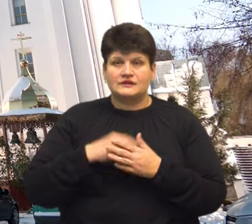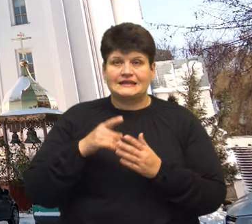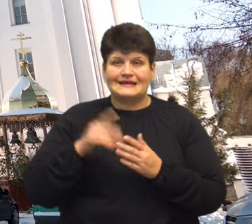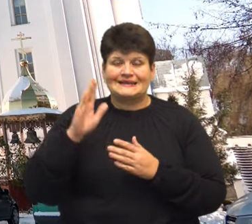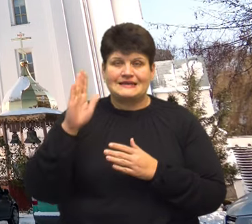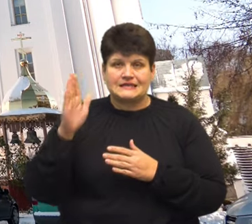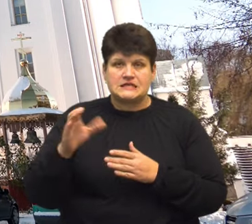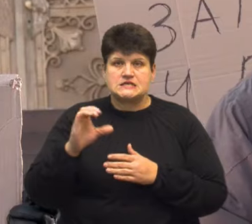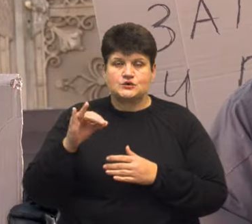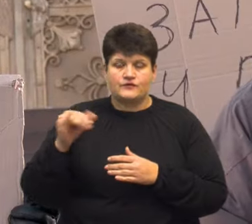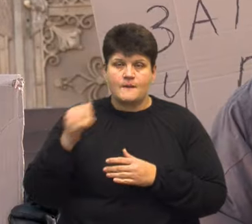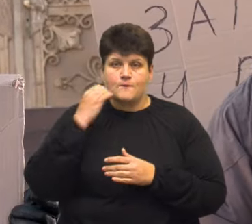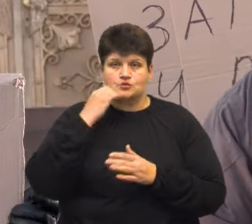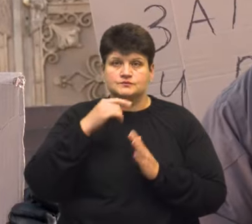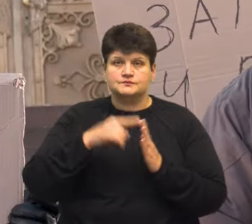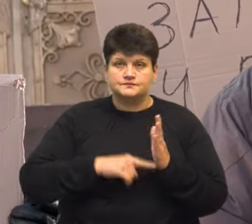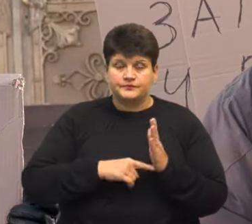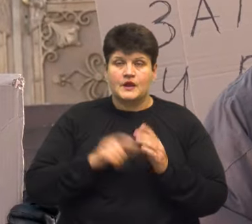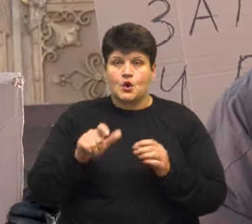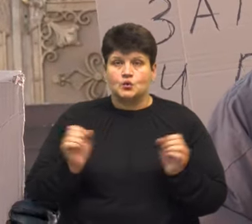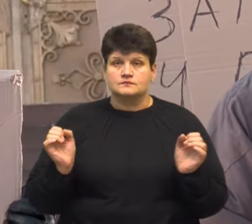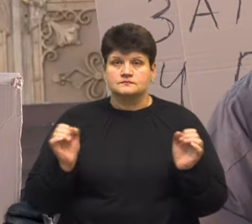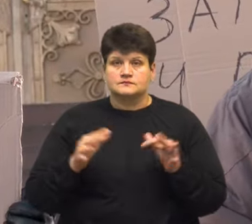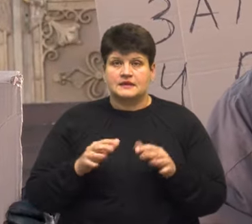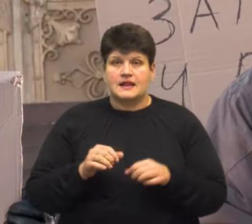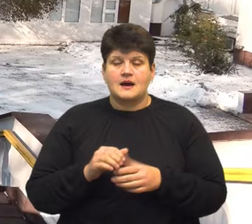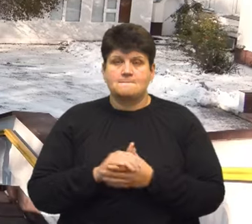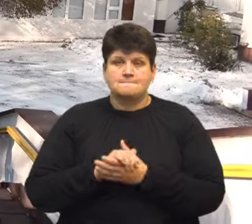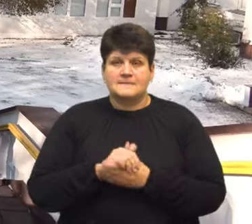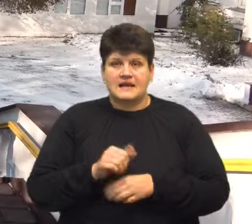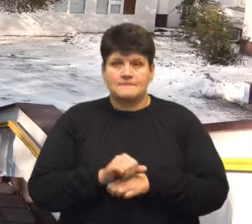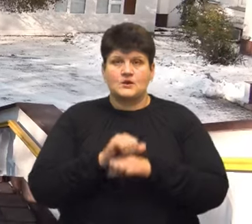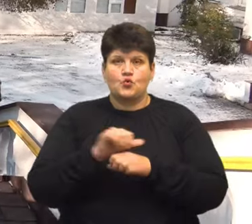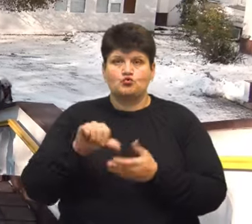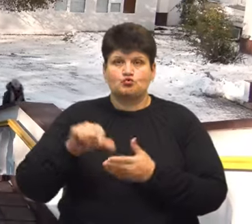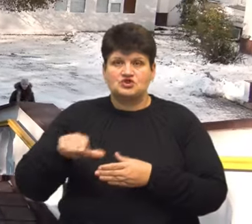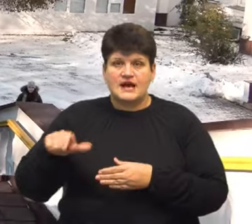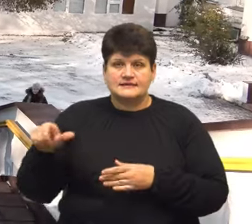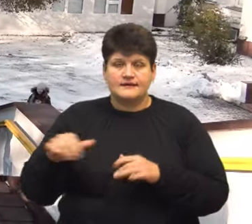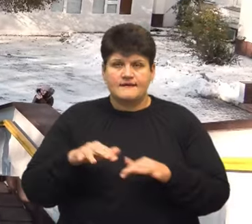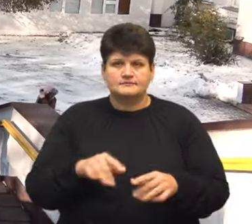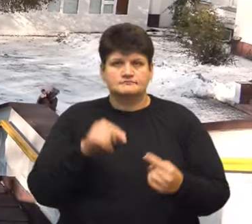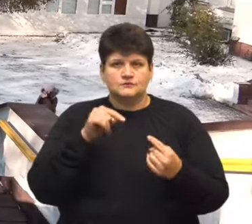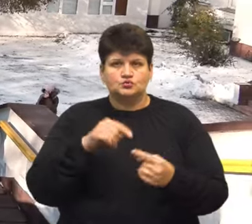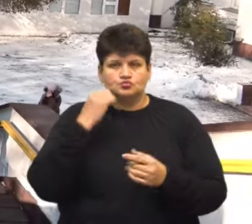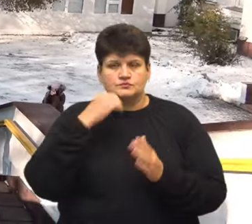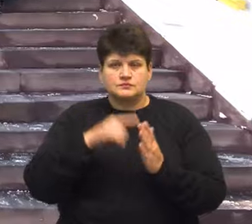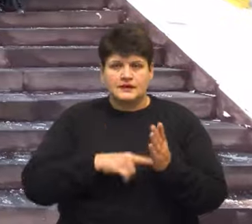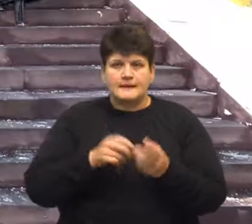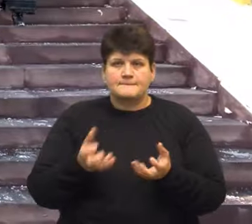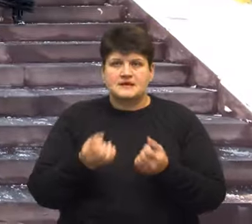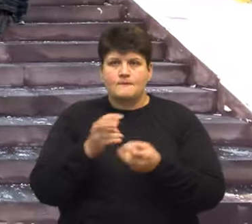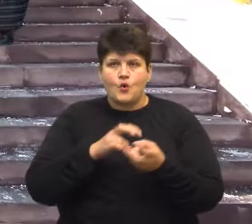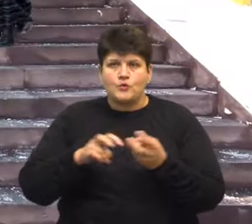православної церкви Московського патріархату люди вийшли на мирний мітинг. Учасники акції проти Московського патріархату та підтримують обшуки, які